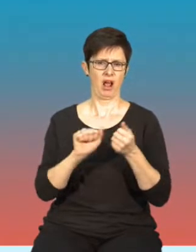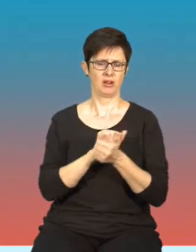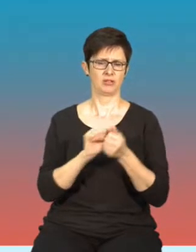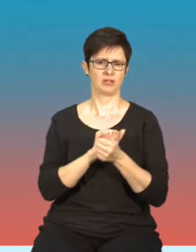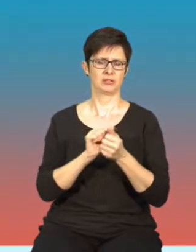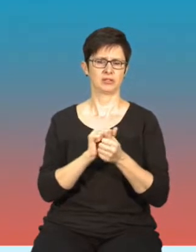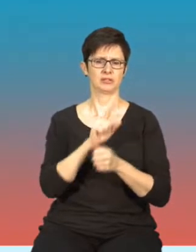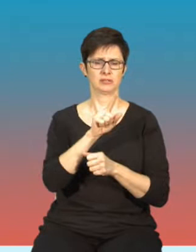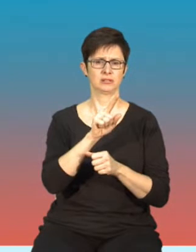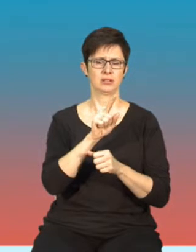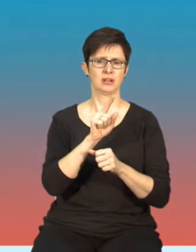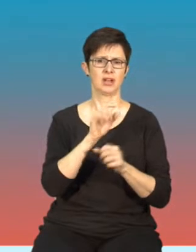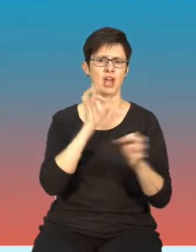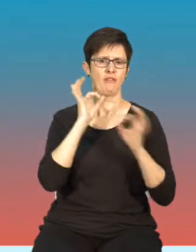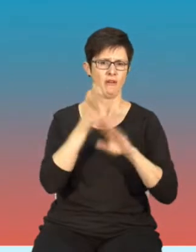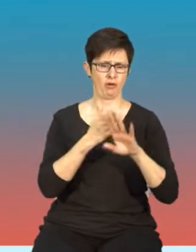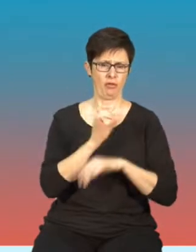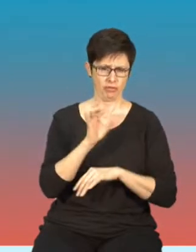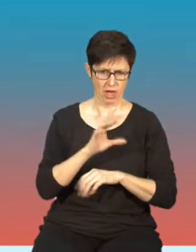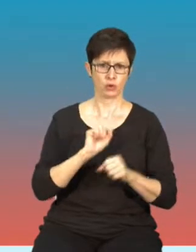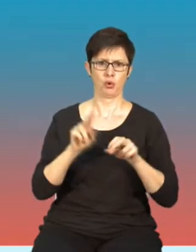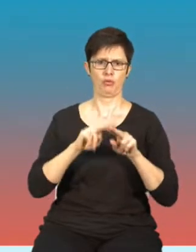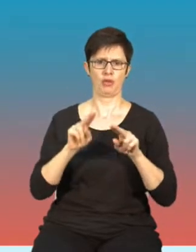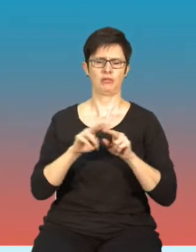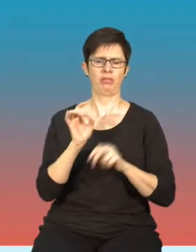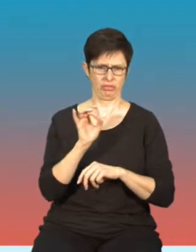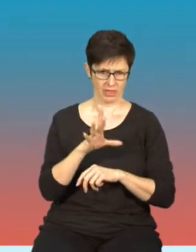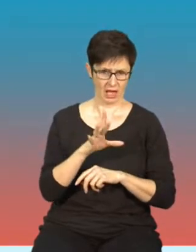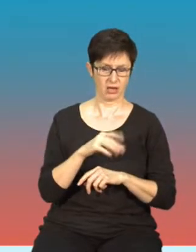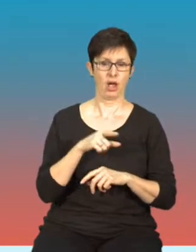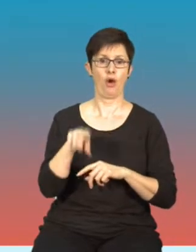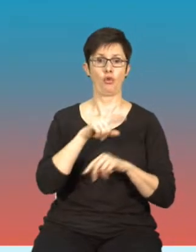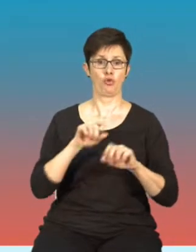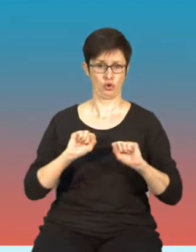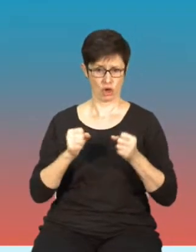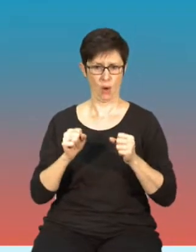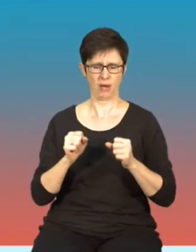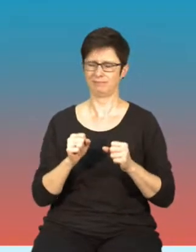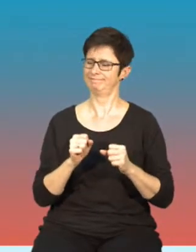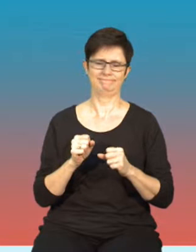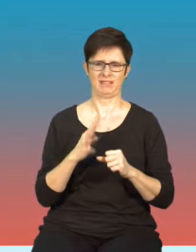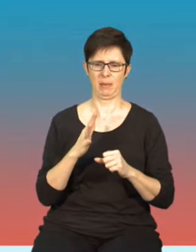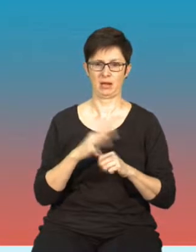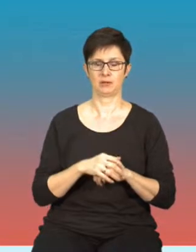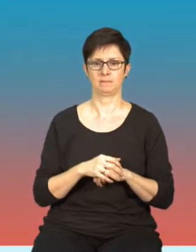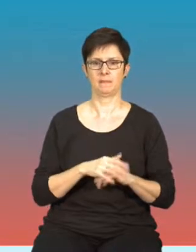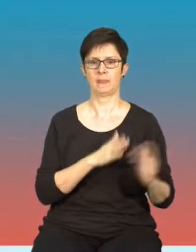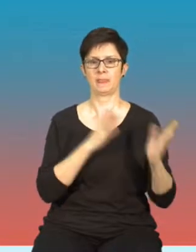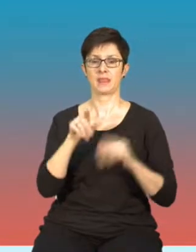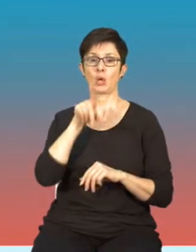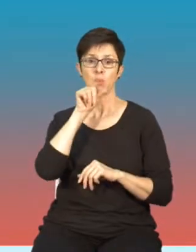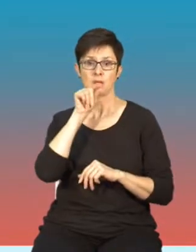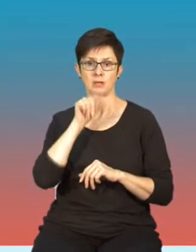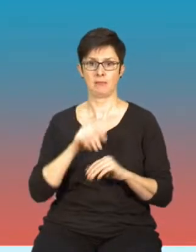że tak. Czy są narzędzia? Oczywiście, że tak. Czy one działają? Nie do końca. Twitter. Czy